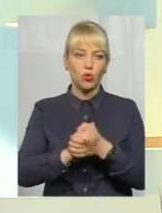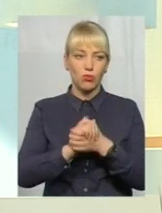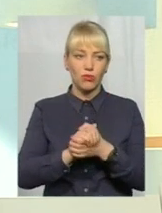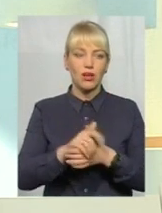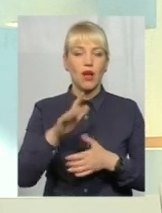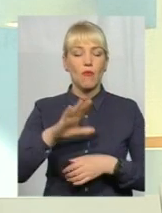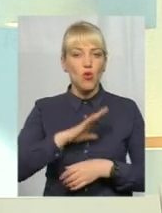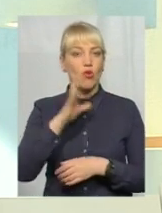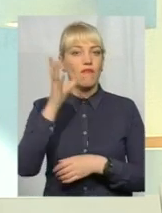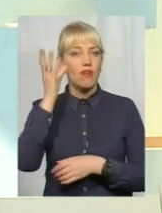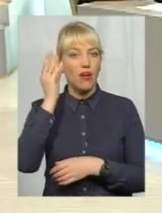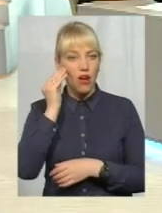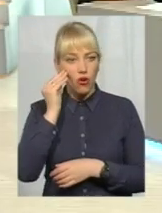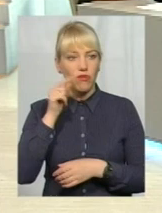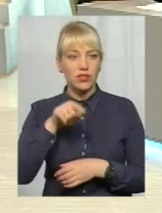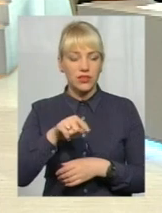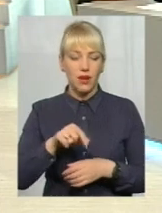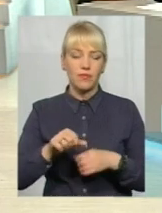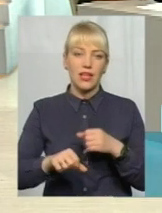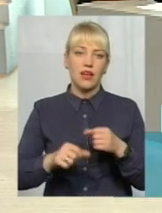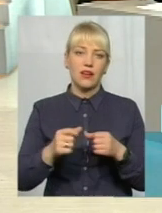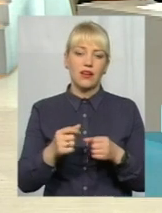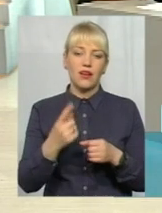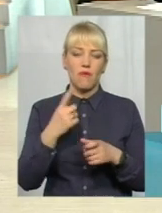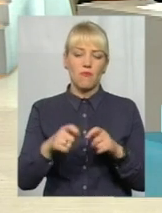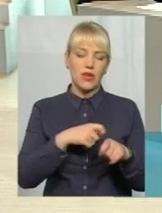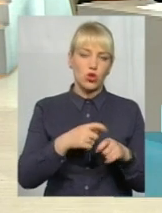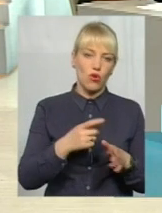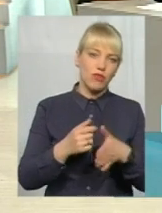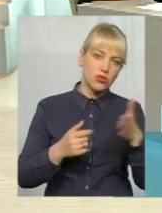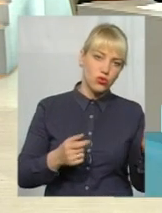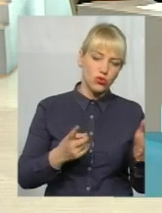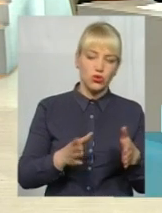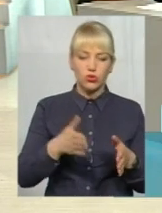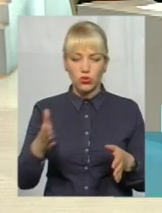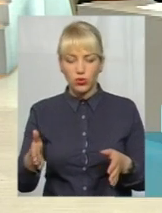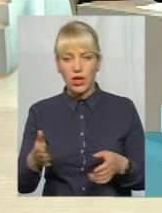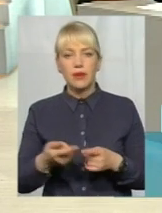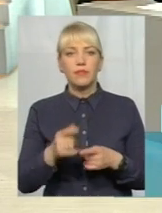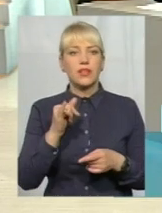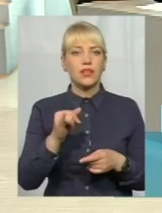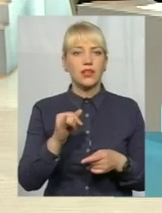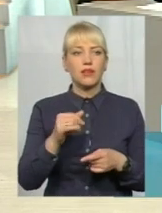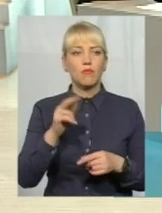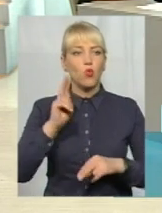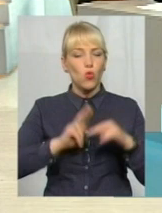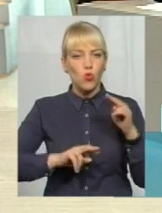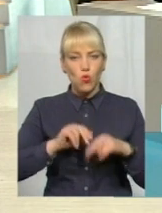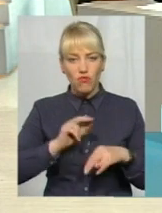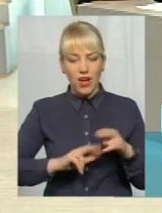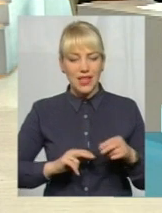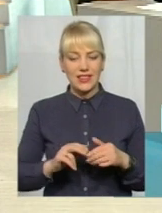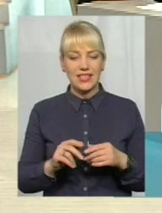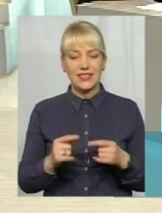Велодоріжка метрова з однеї сторони і метрова з іншої сторони. З іншої сторони збудувати її вже зараз